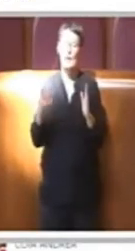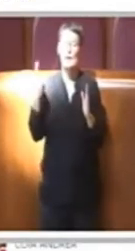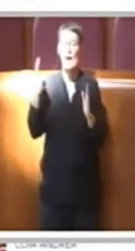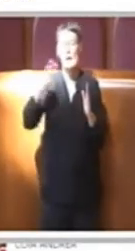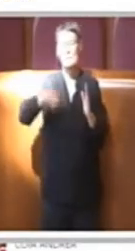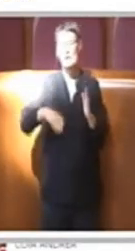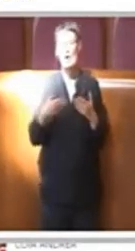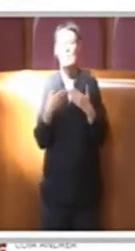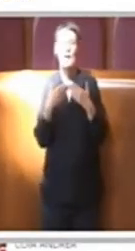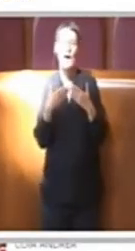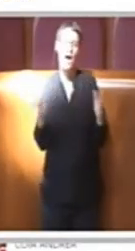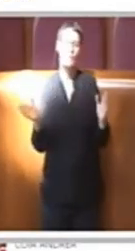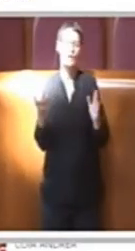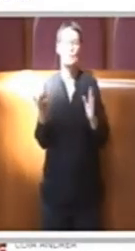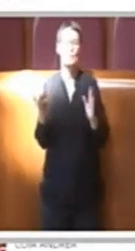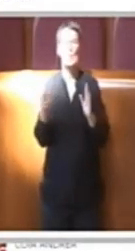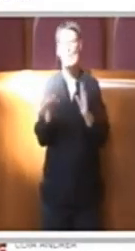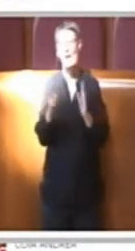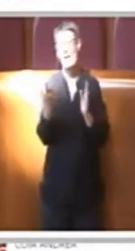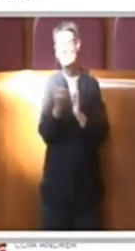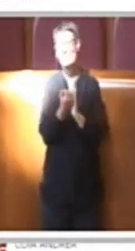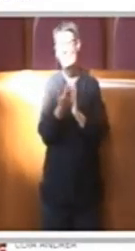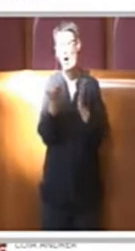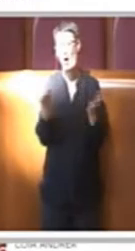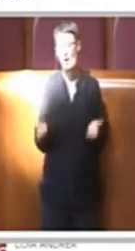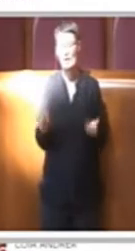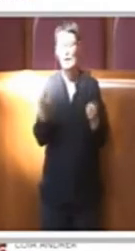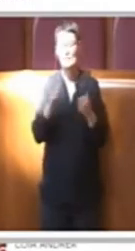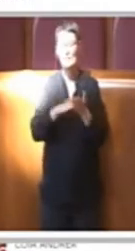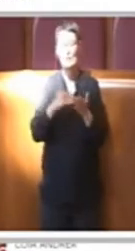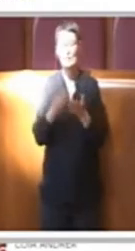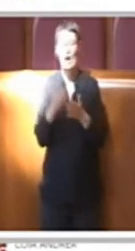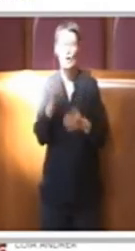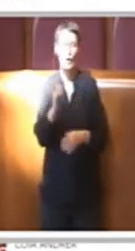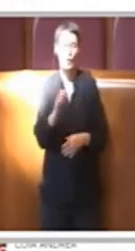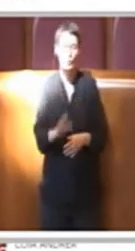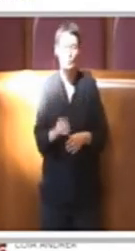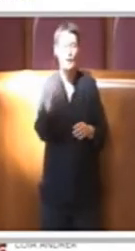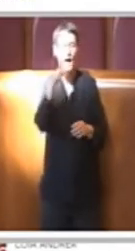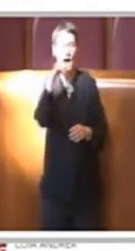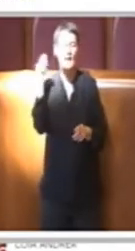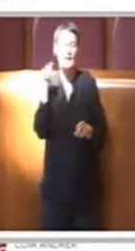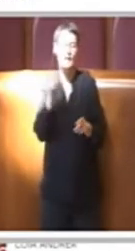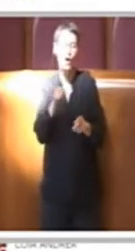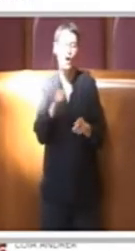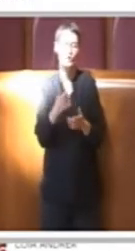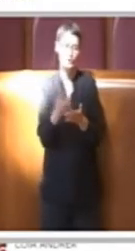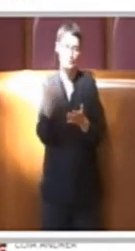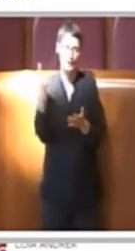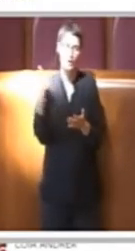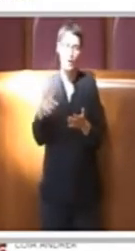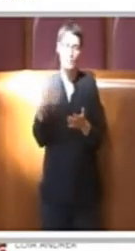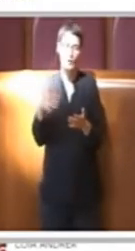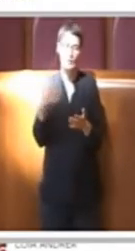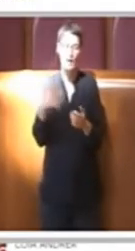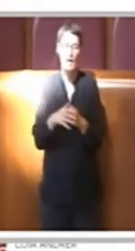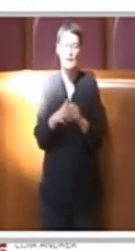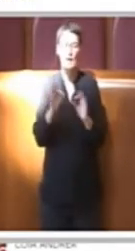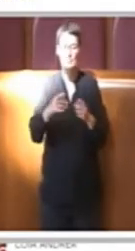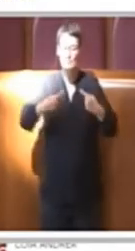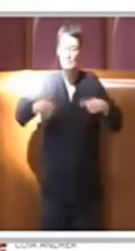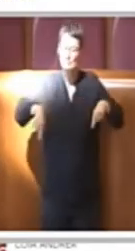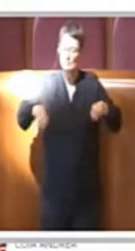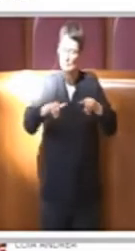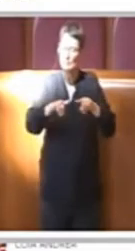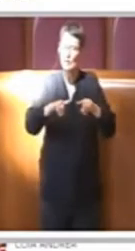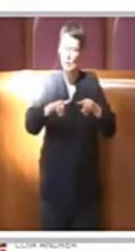simbolica che ha avuto un valore fortemente culturale, un riconoscimento importante di cui la Commissione stessa